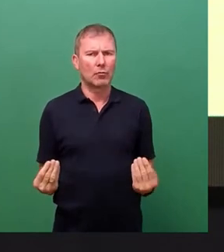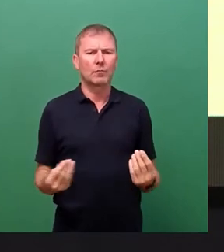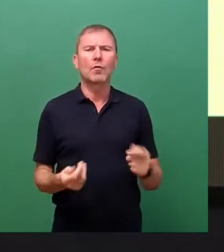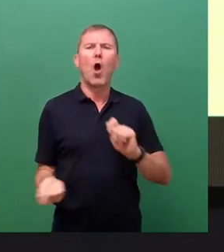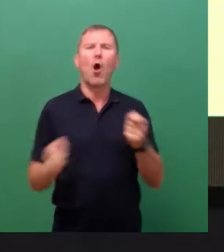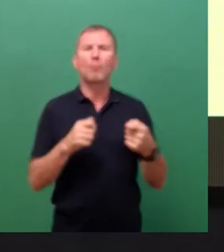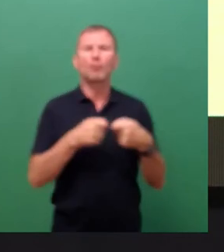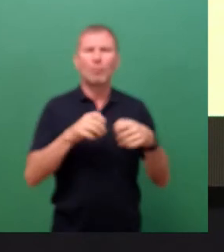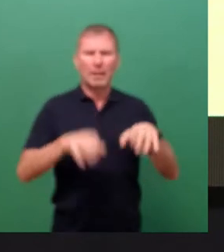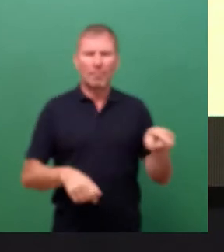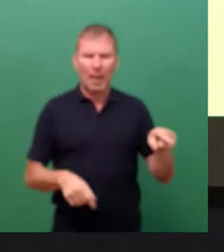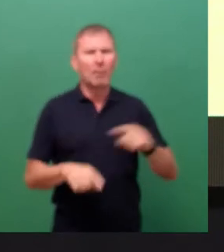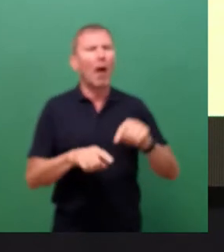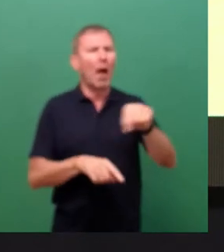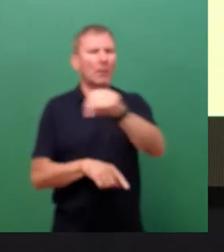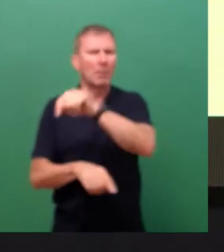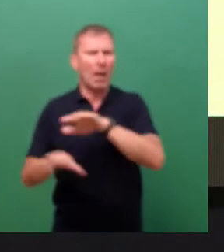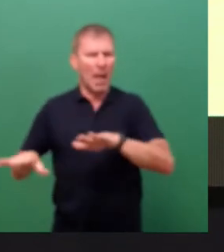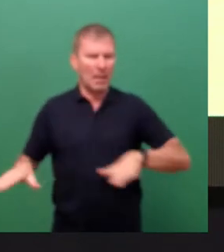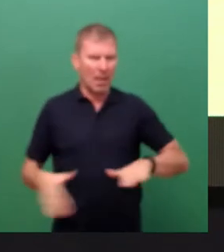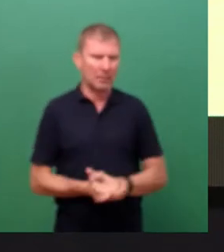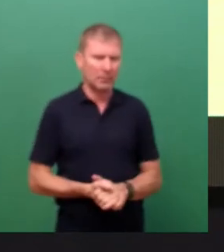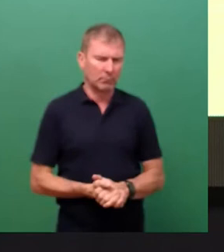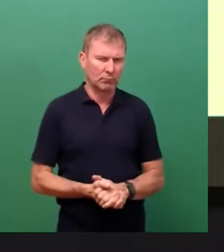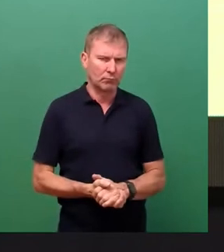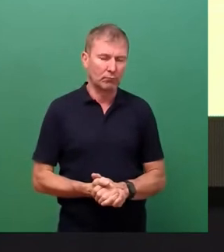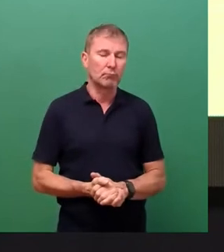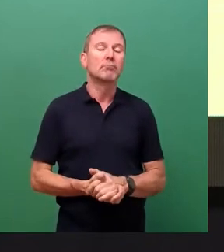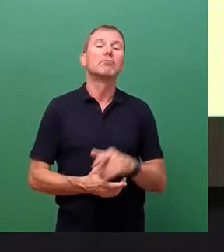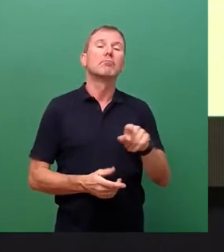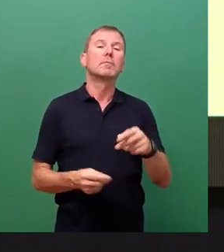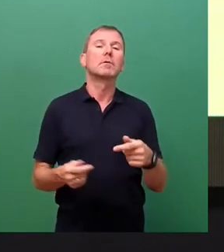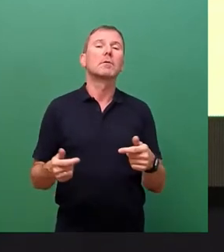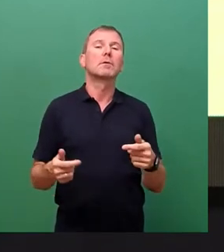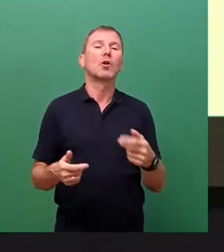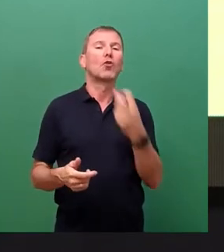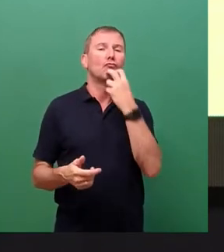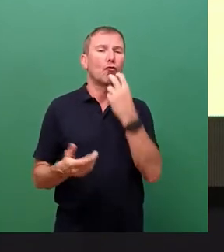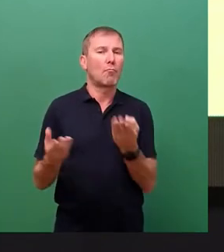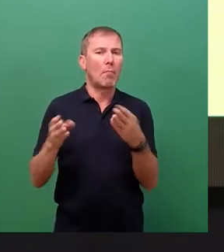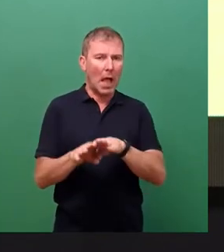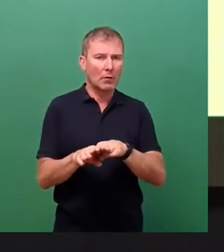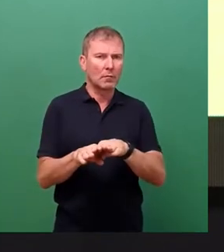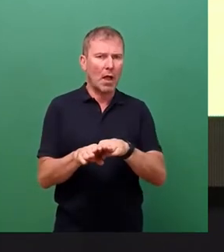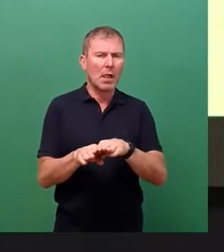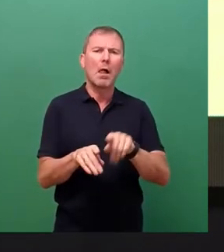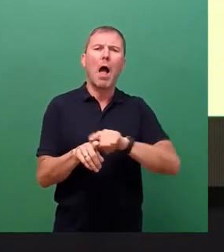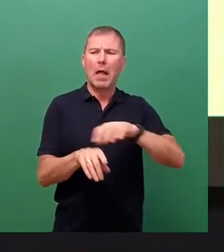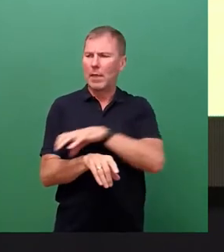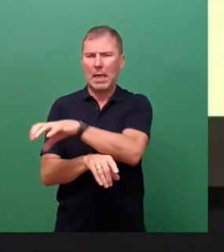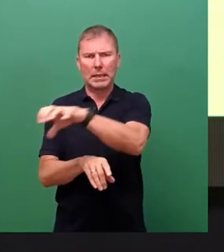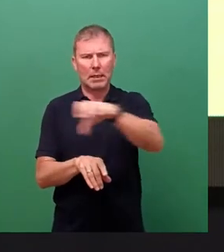weiterer Netzanlagen. Dies hatte einen Versorgungsausfall auch in weiteren Netzgebieten einschließlich